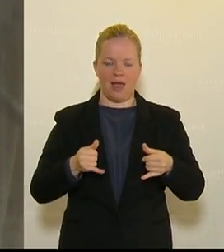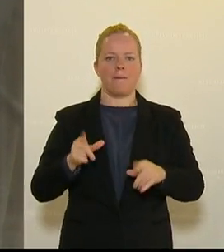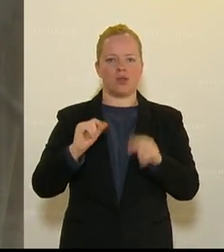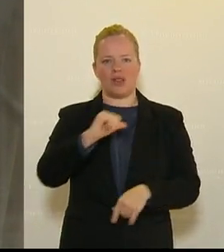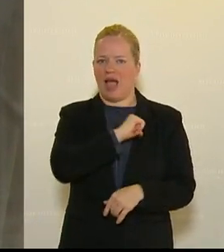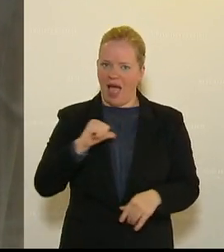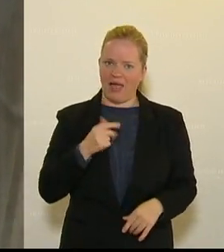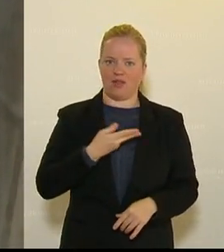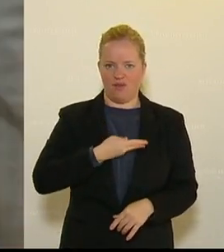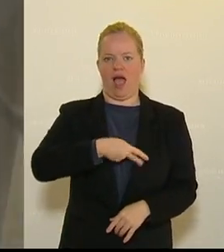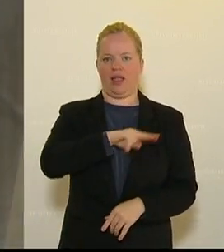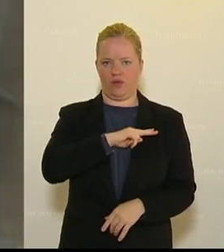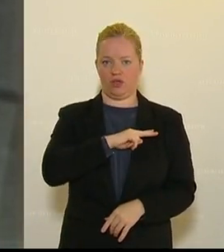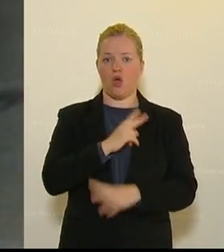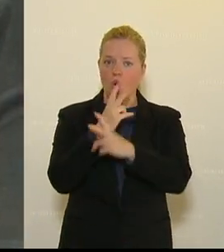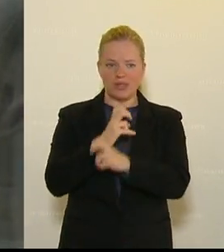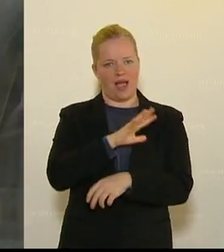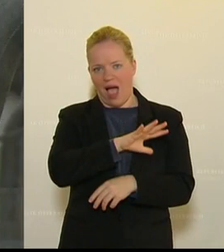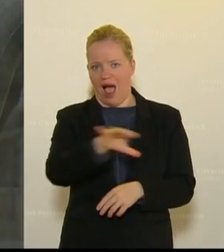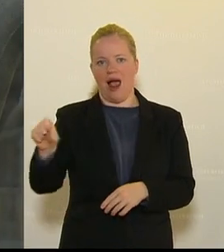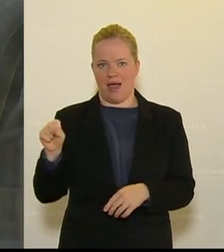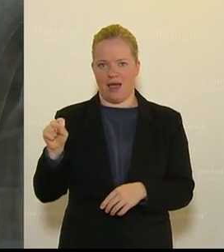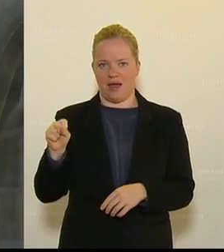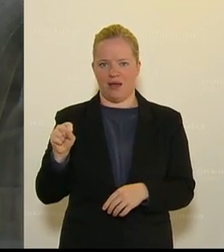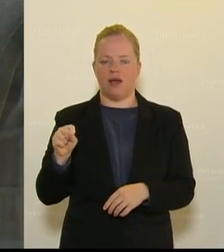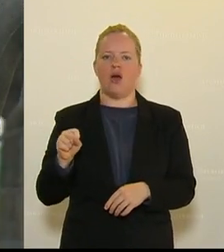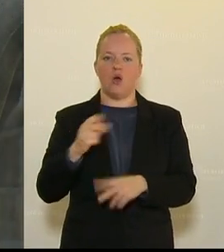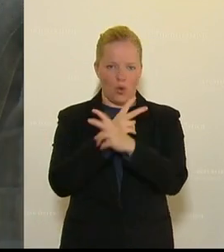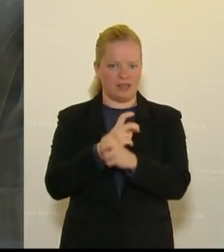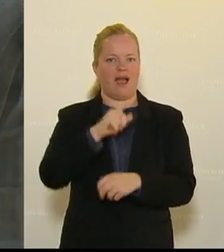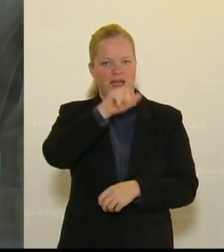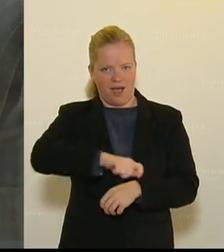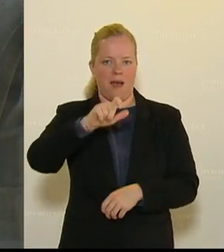Eigenverantwortung aller Österreicherinnen und Österreicher.